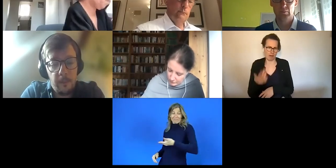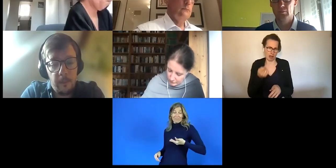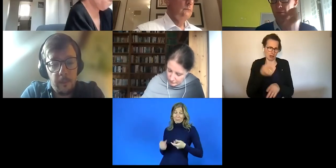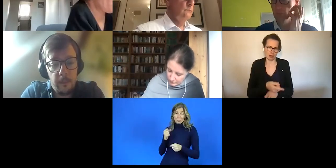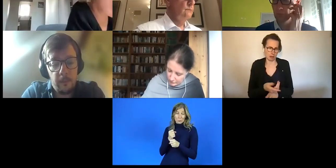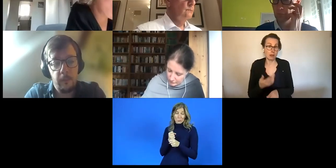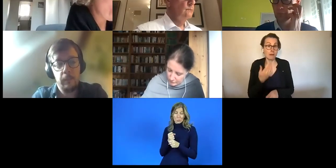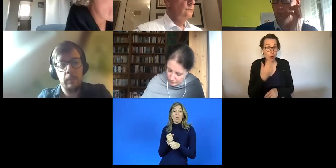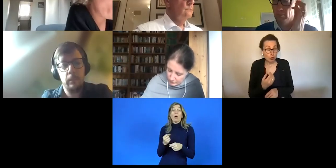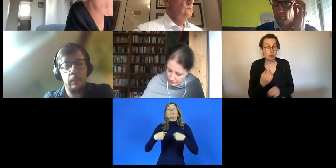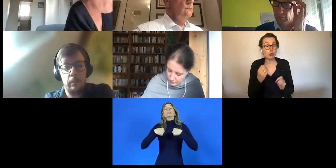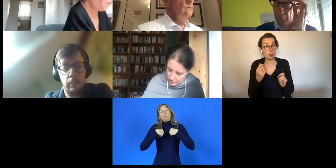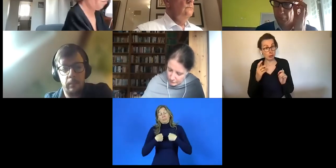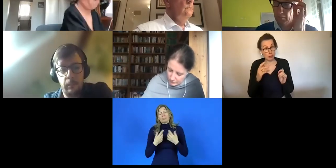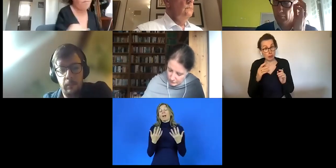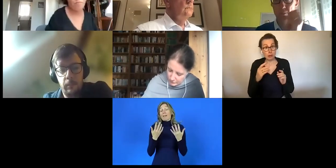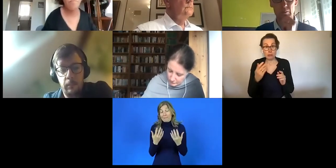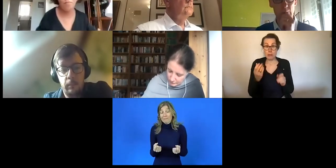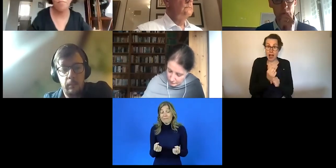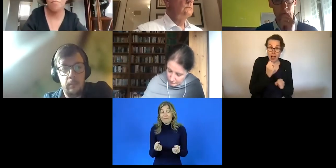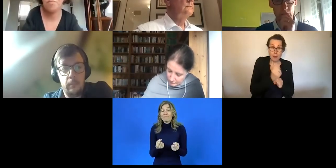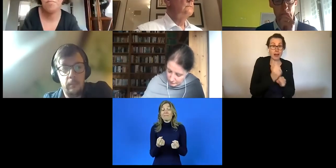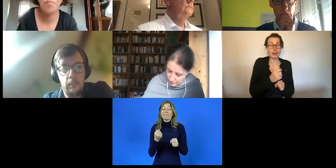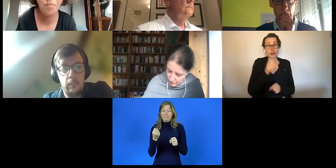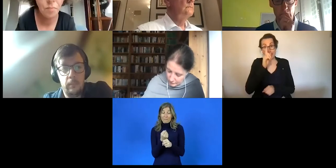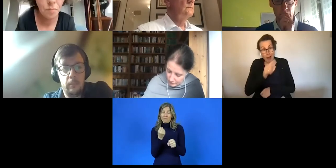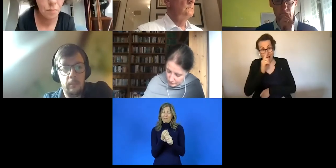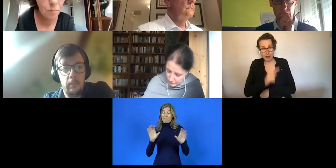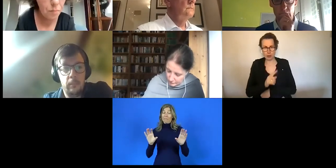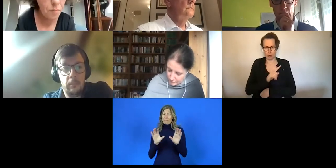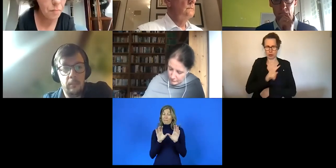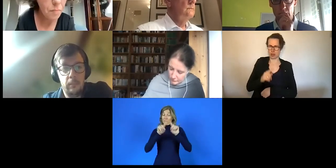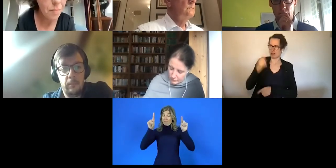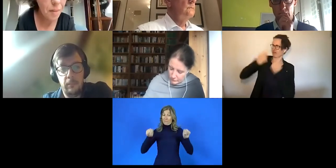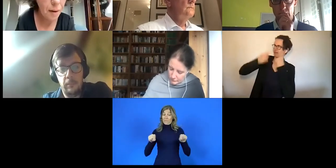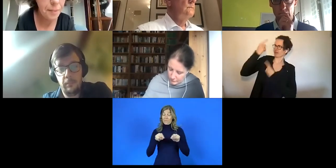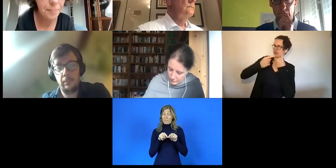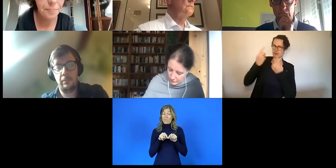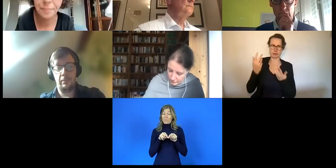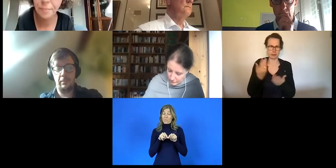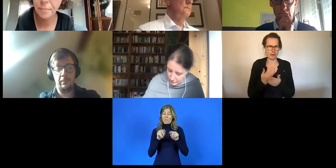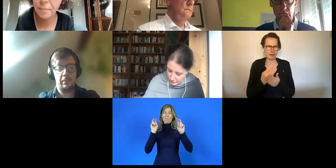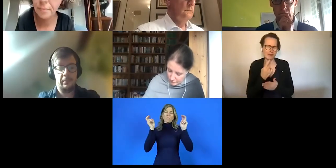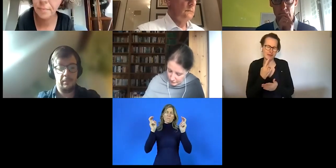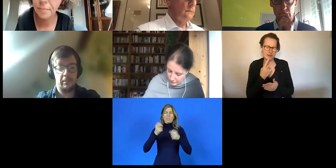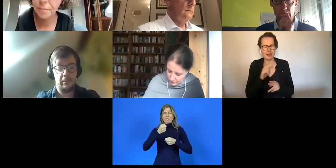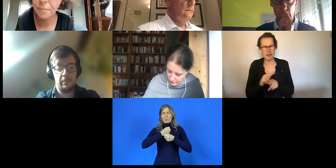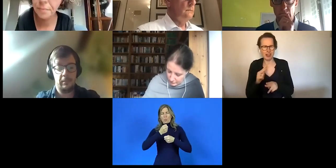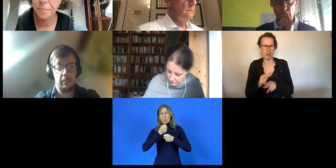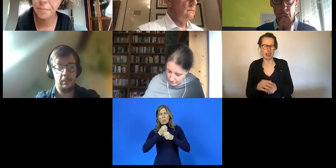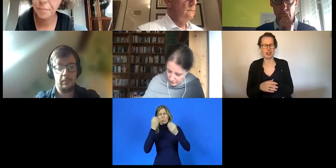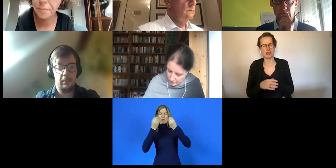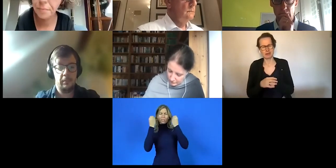tun, was mir Spaß macht und nicht mich irgendwo reinpflanzen zu lassen, wo andere mich gerne haben wollen. deswegen sage ich ja, Werkstätten finde ich,